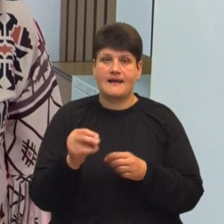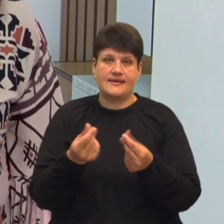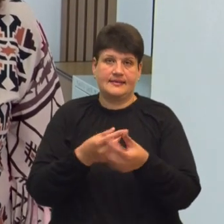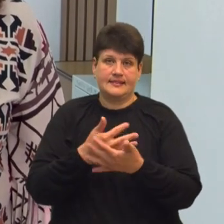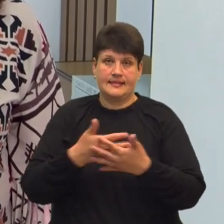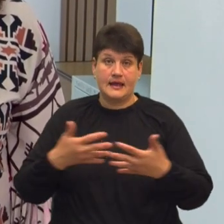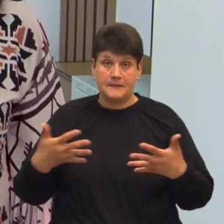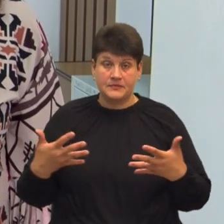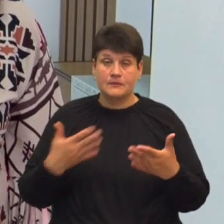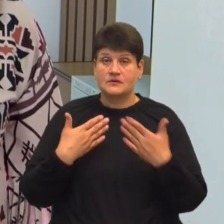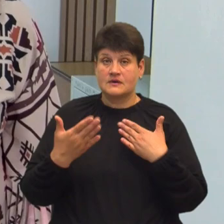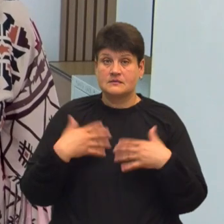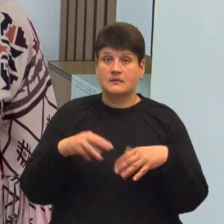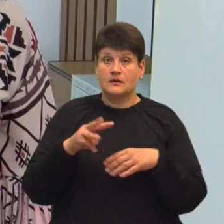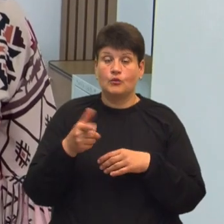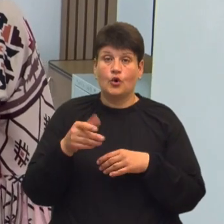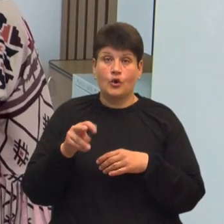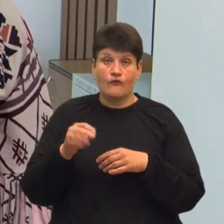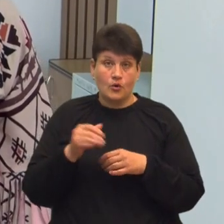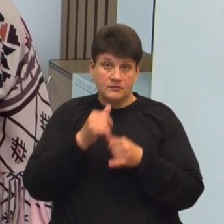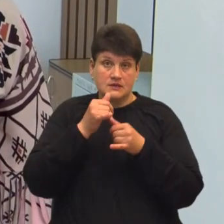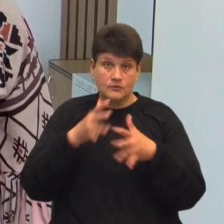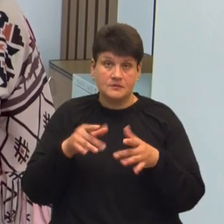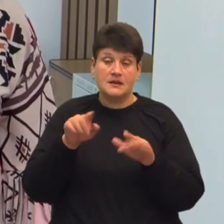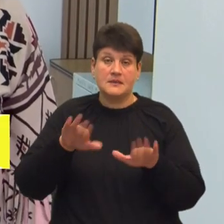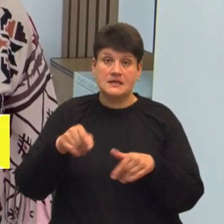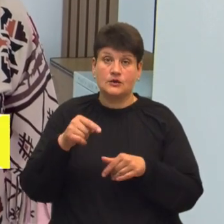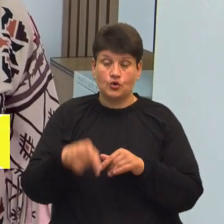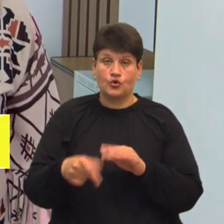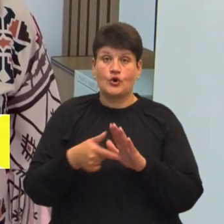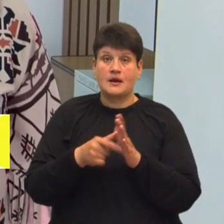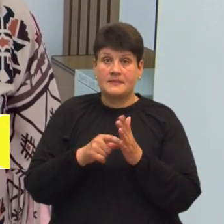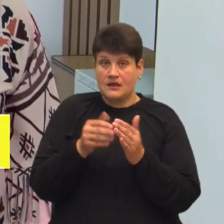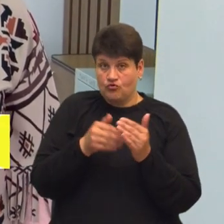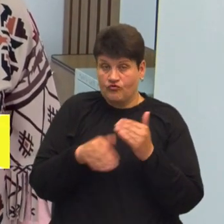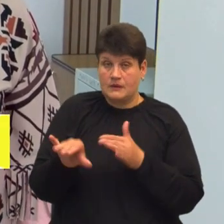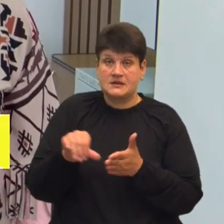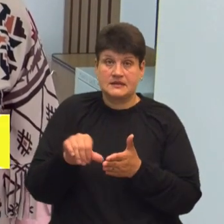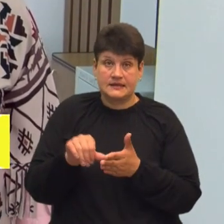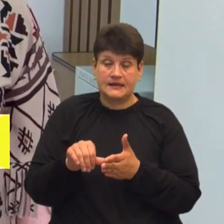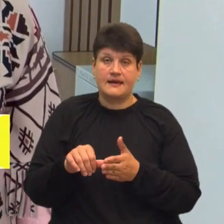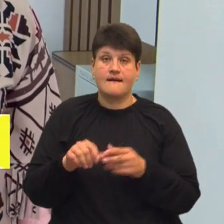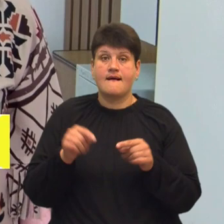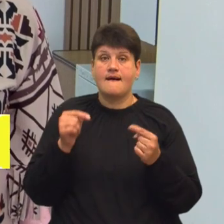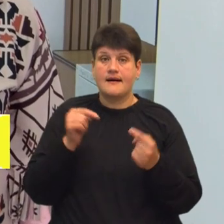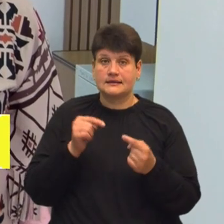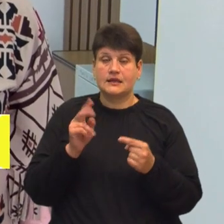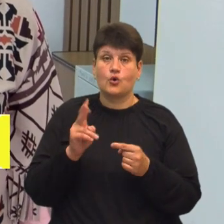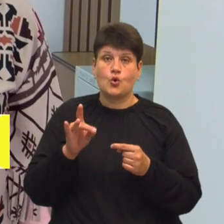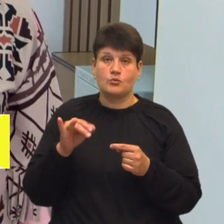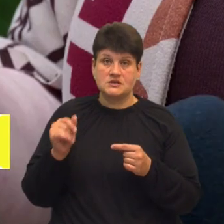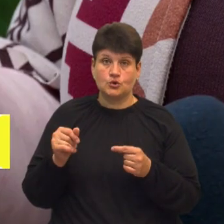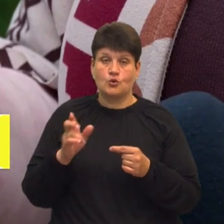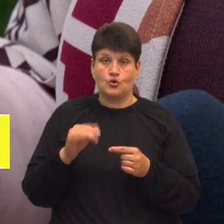Головком ми не змогли, тому що після того, як з його кабінету вийшли представники Національного антикорупційного бюро, двері перед нами